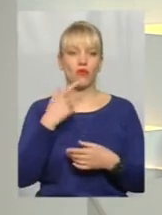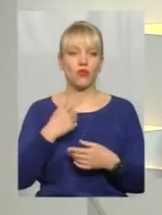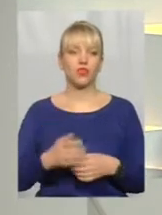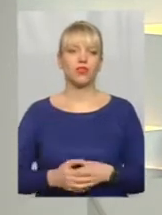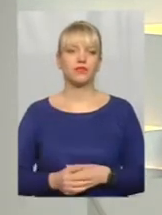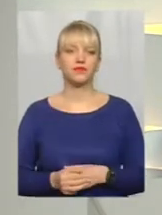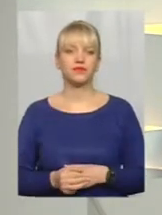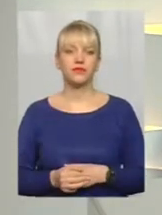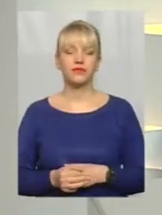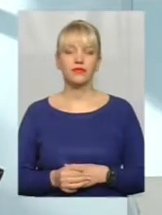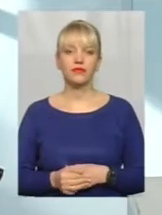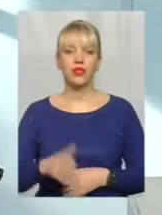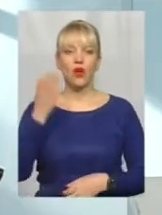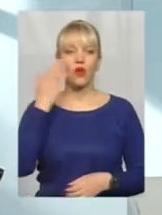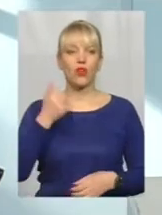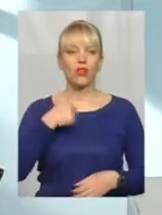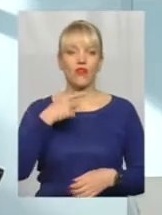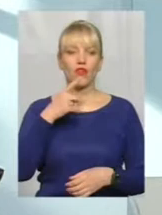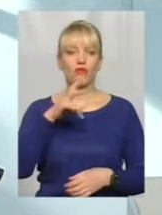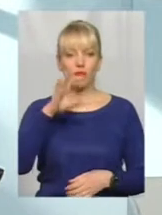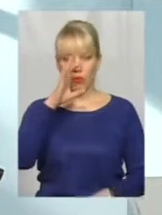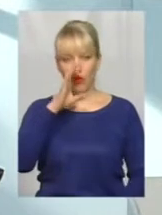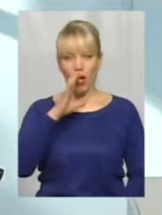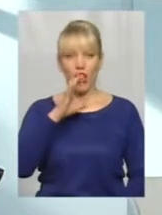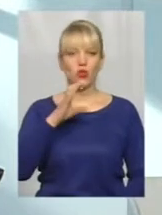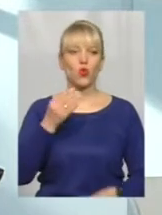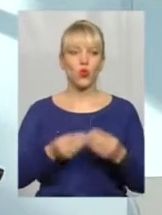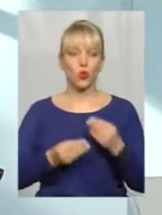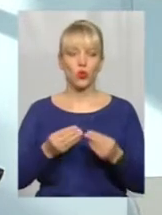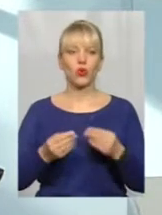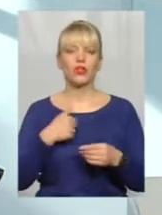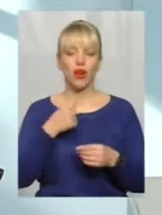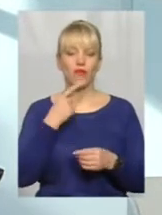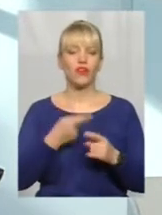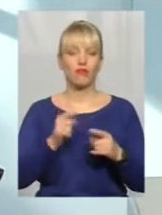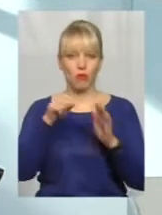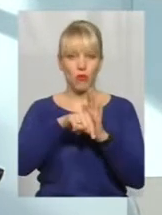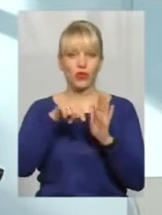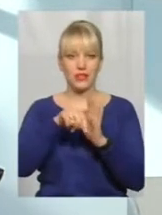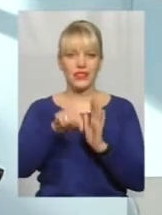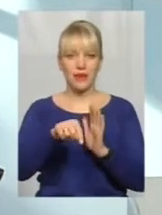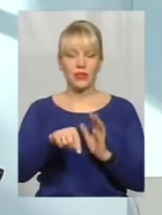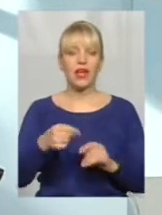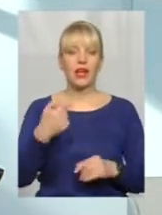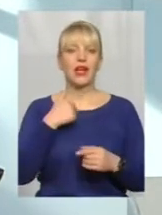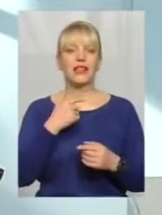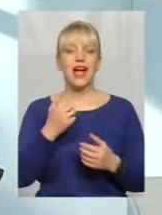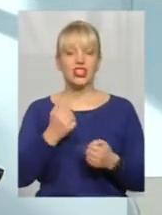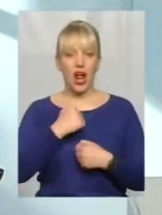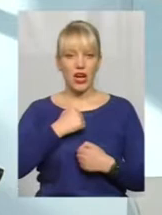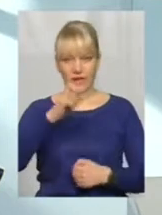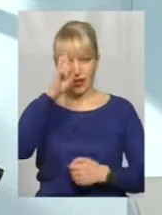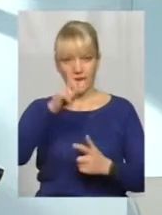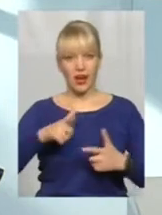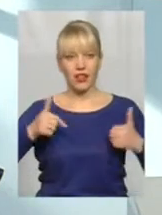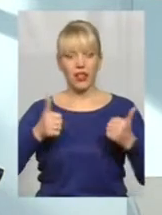ласка. Коли я сказав про поганну гру, я мав на увазі саме ось це. Що, як на жаль, країну